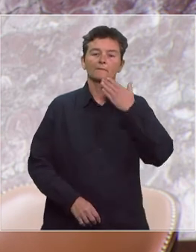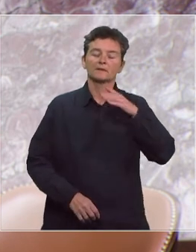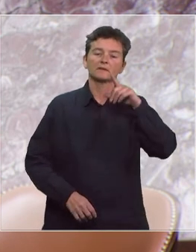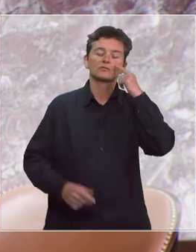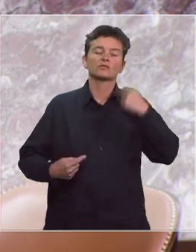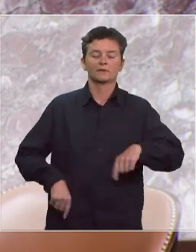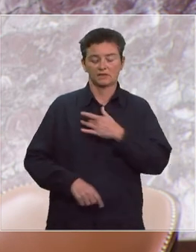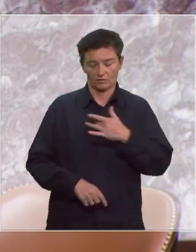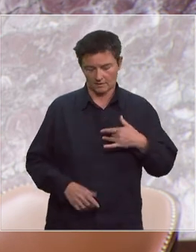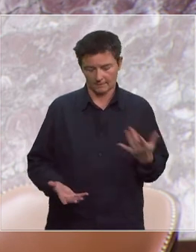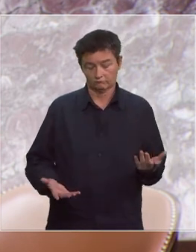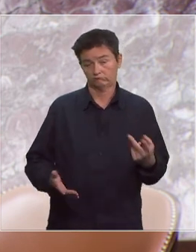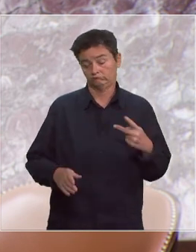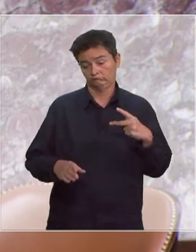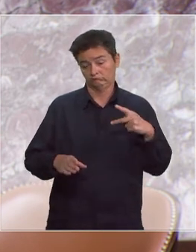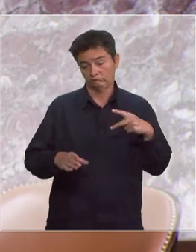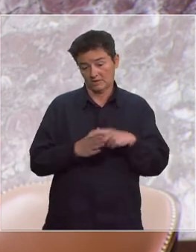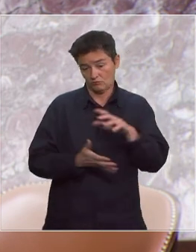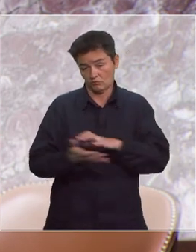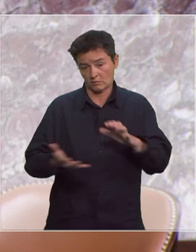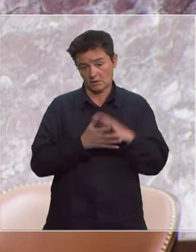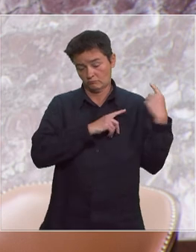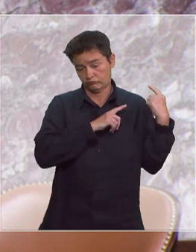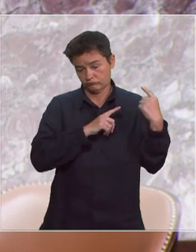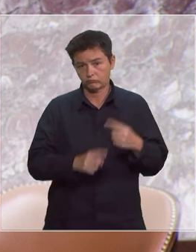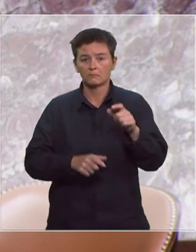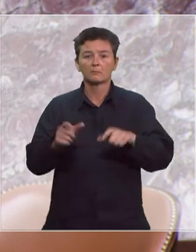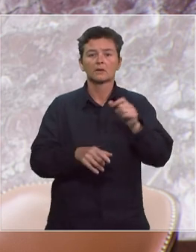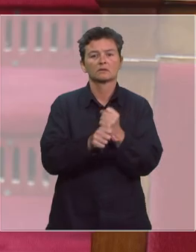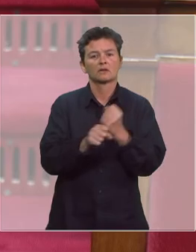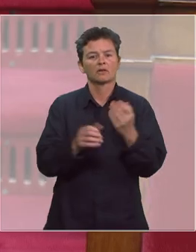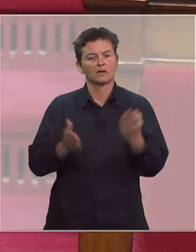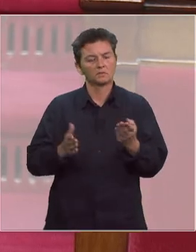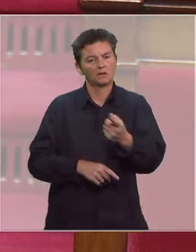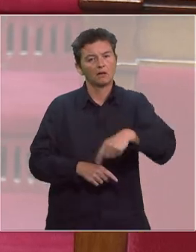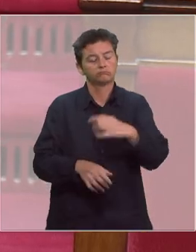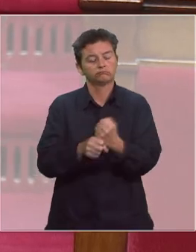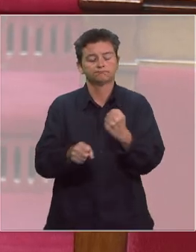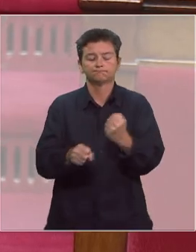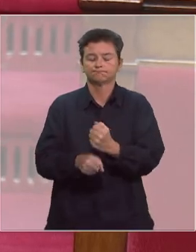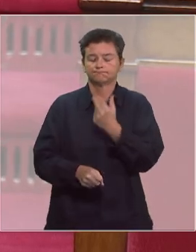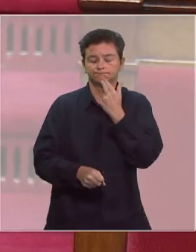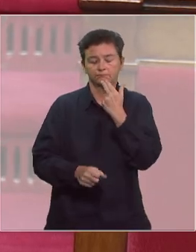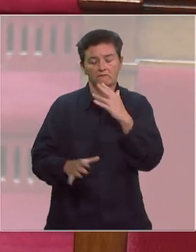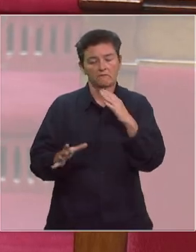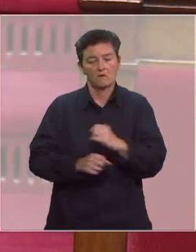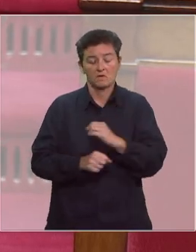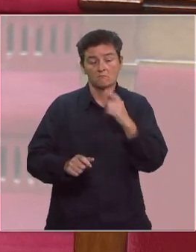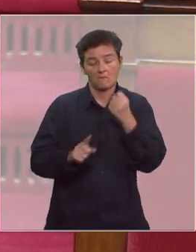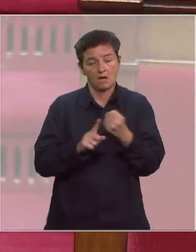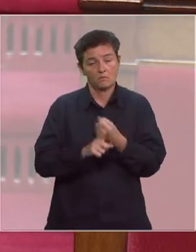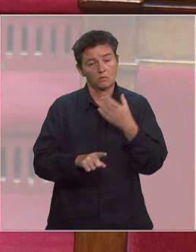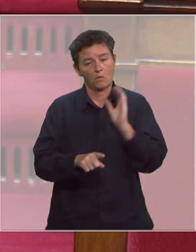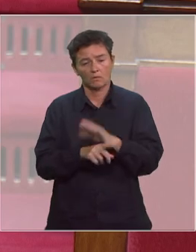ministre de la Santé. Depuis le début de la crise sanitaire, les personnels hospitaliers accomplissent un travail exceptionnel pour lutter contre l